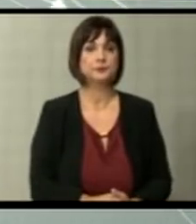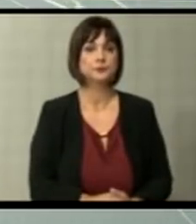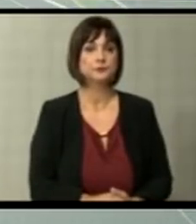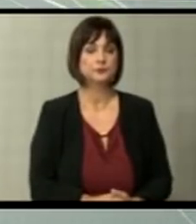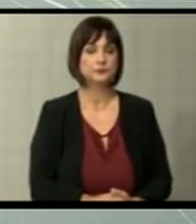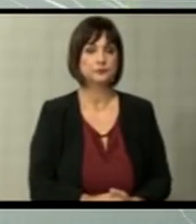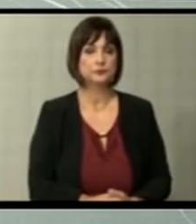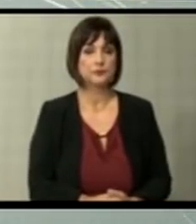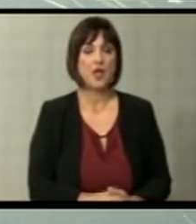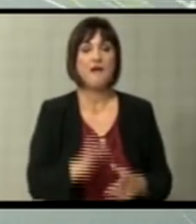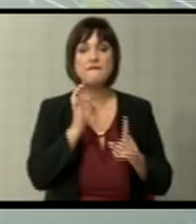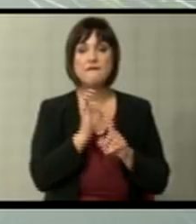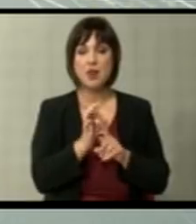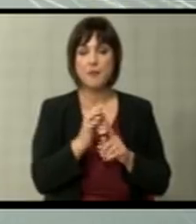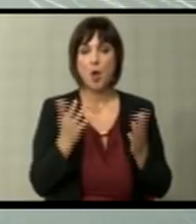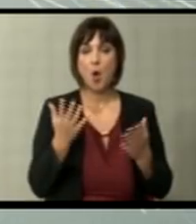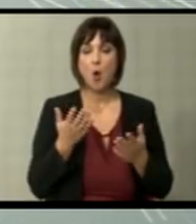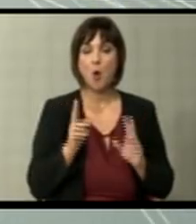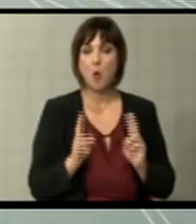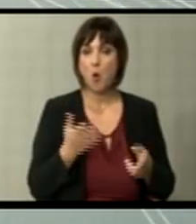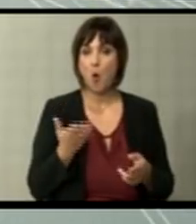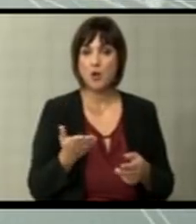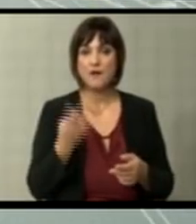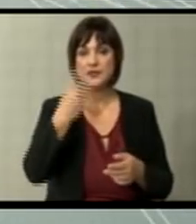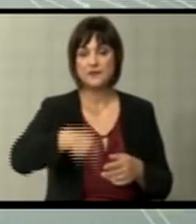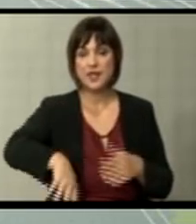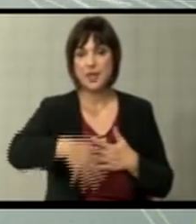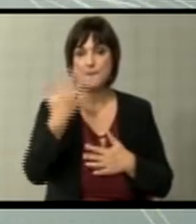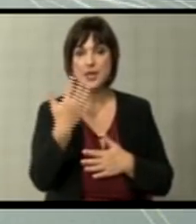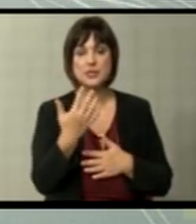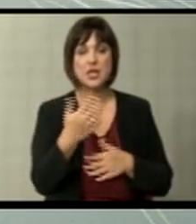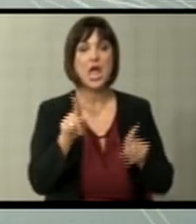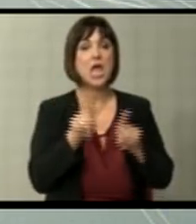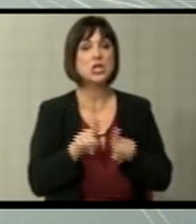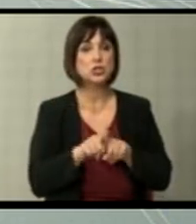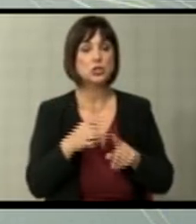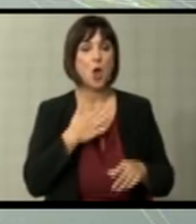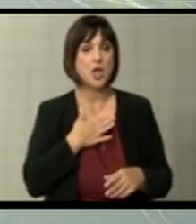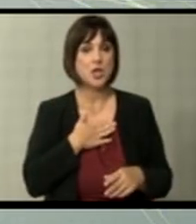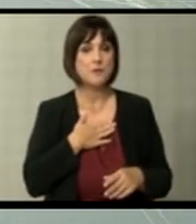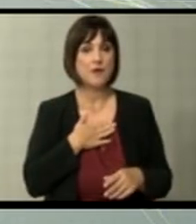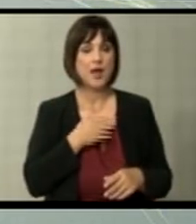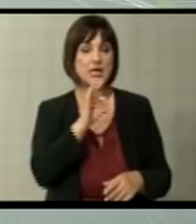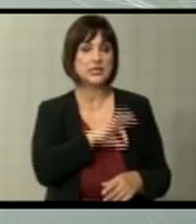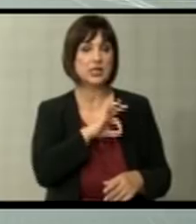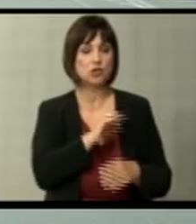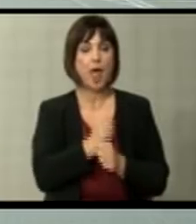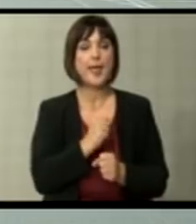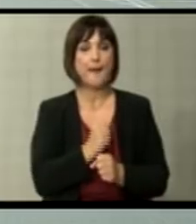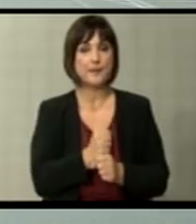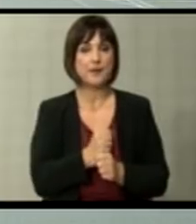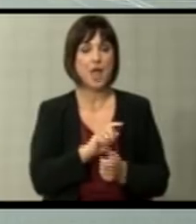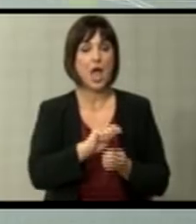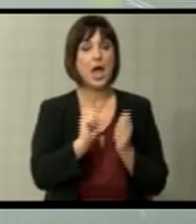Зачи, Филип, кога во 2005-та исто така имавме задача да направиме